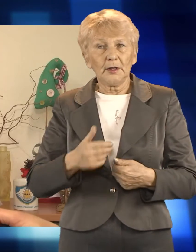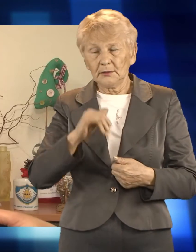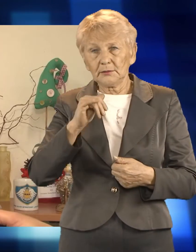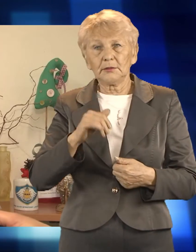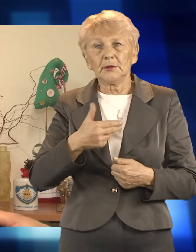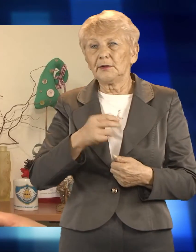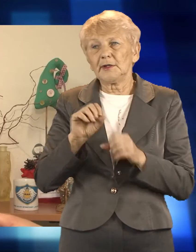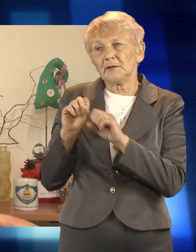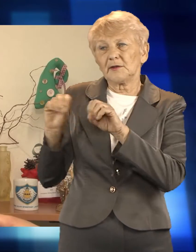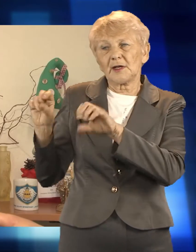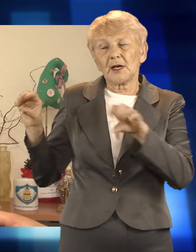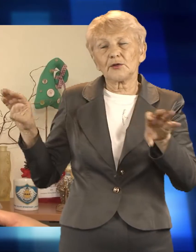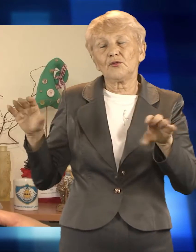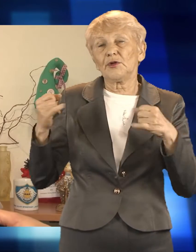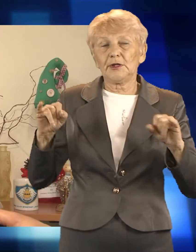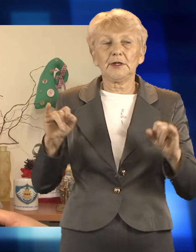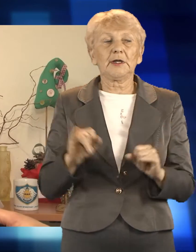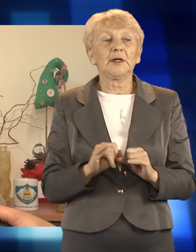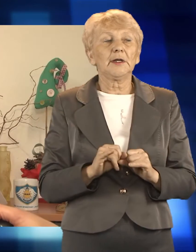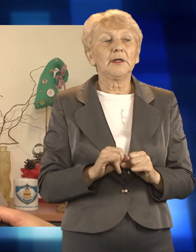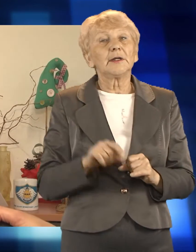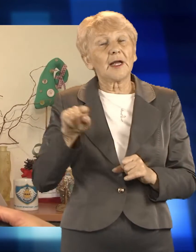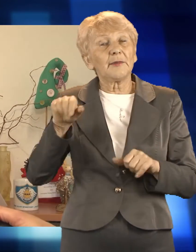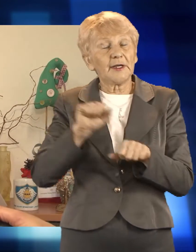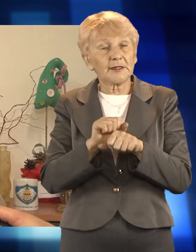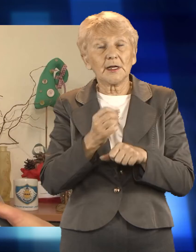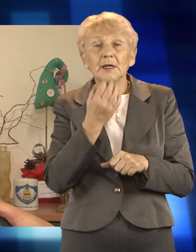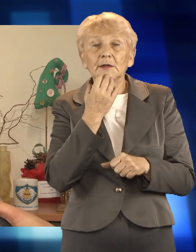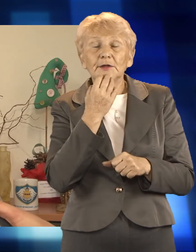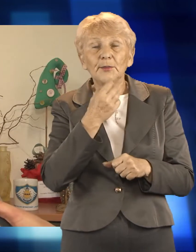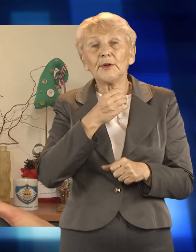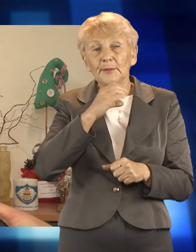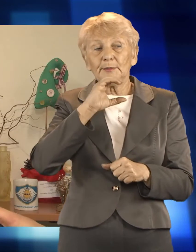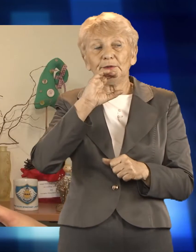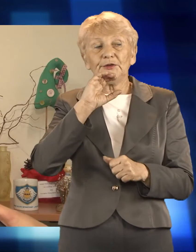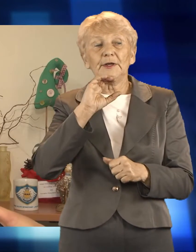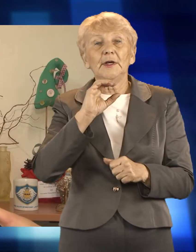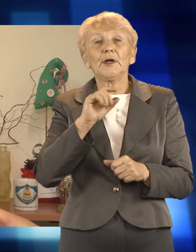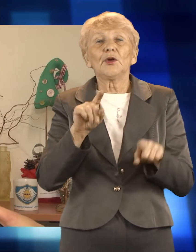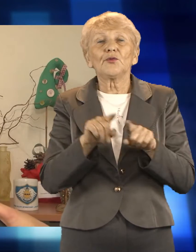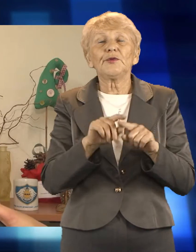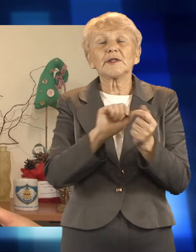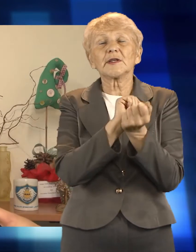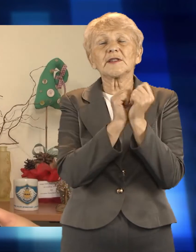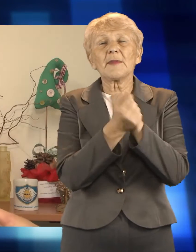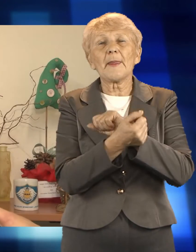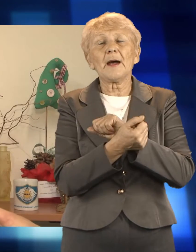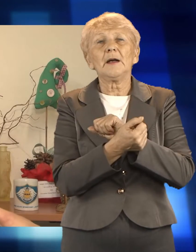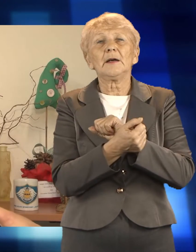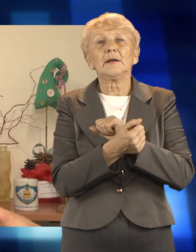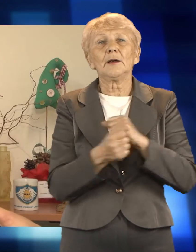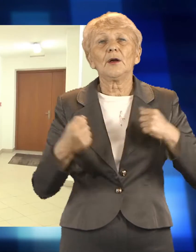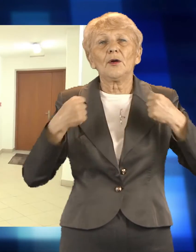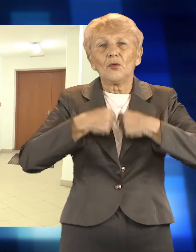przebywające w ogrzewalni muszą mieć zapewnione miejsca siedzące, ciepły napój, zagwarantowaną wymianę odzieży oraz podstawowe